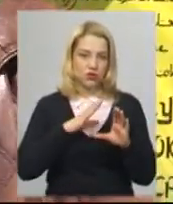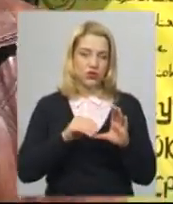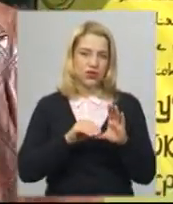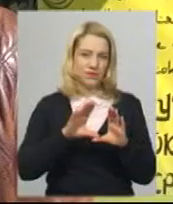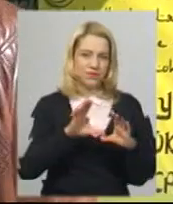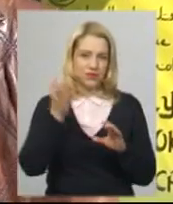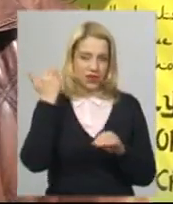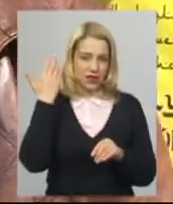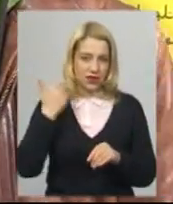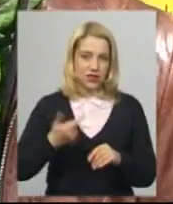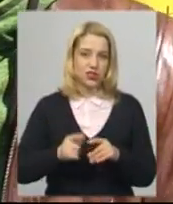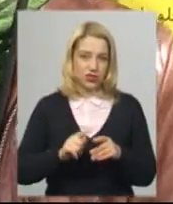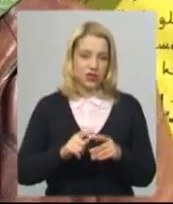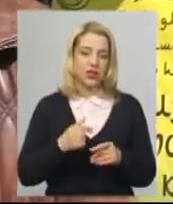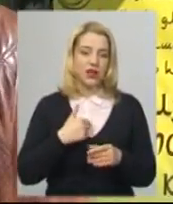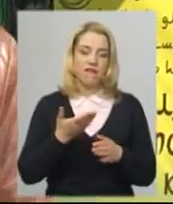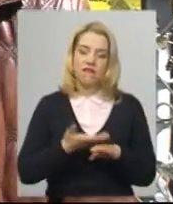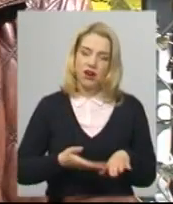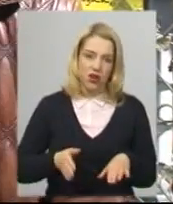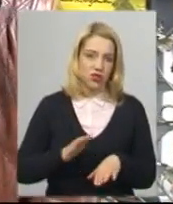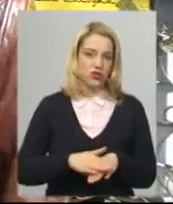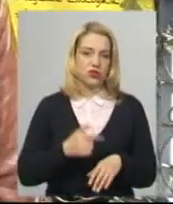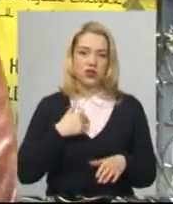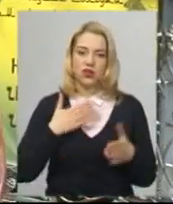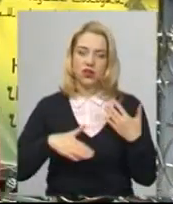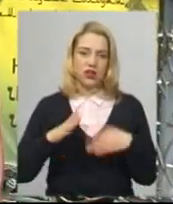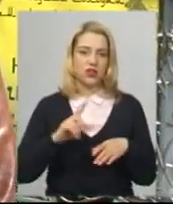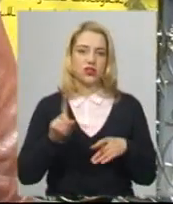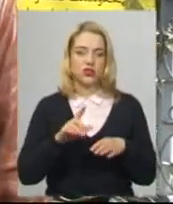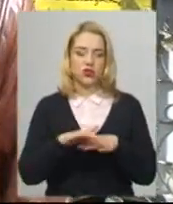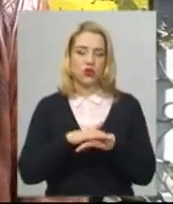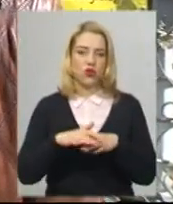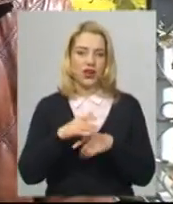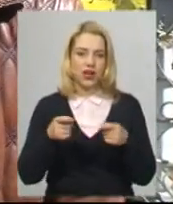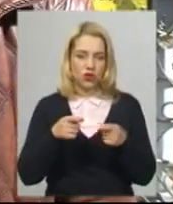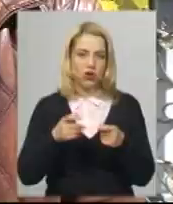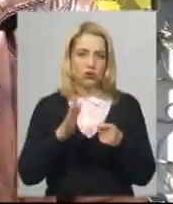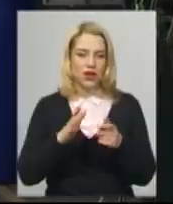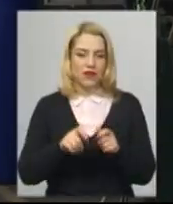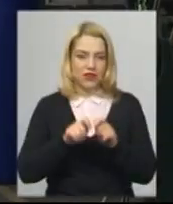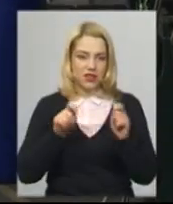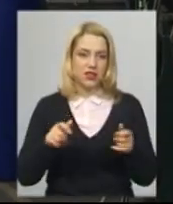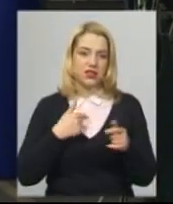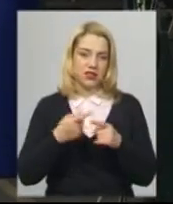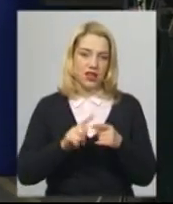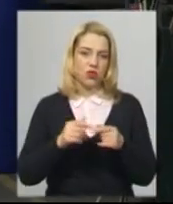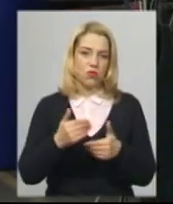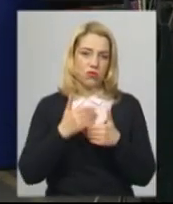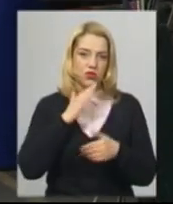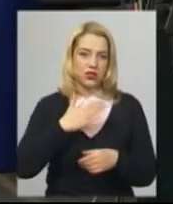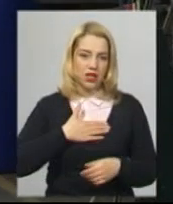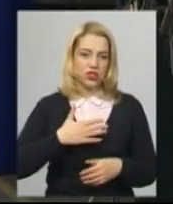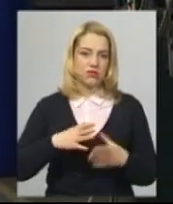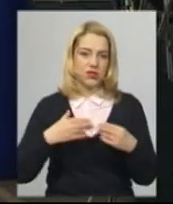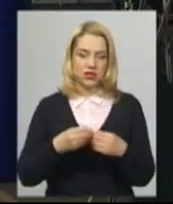так багато. Дуже важко, тому ми дуже раді, що ринок відкрився. Це дозволить нам працювати і утримати свої сім'ї. Дмитро розповідає, на